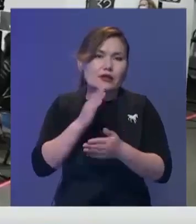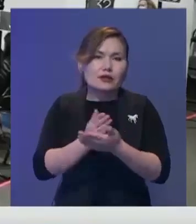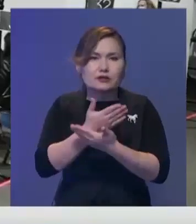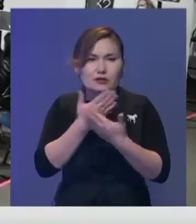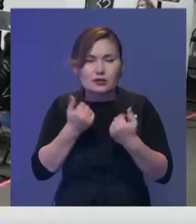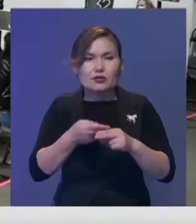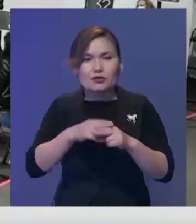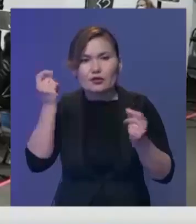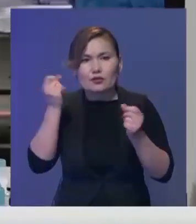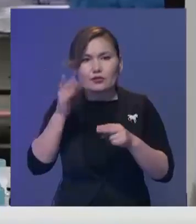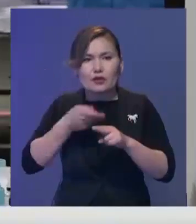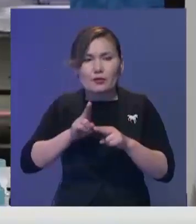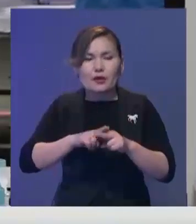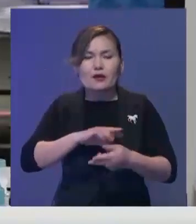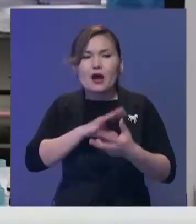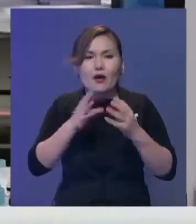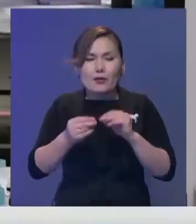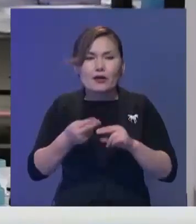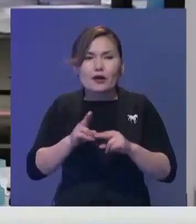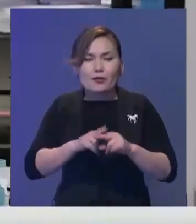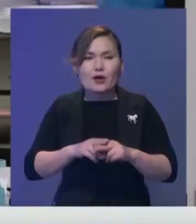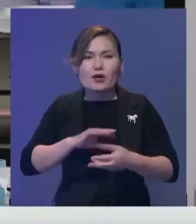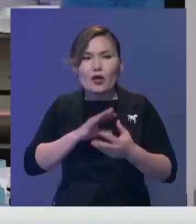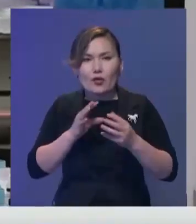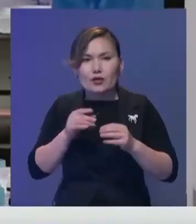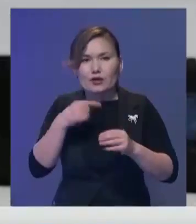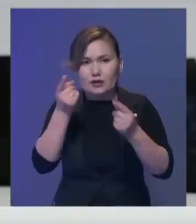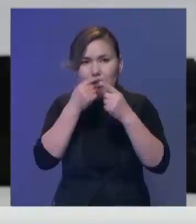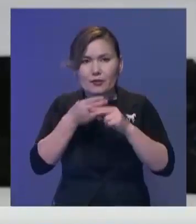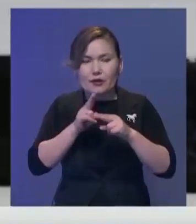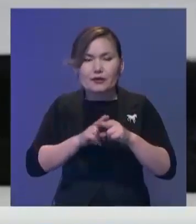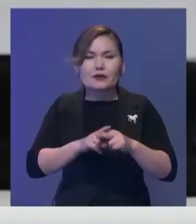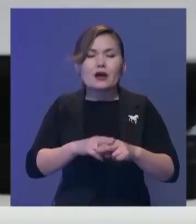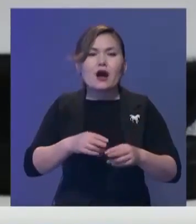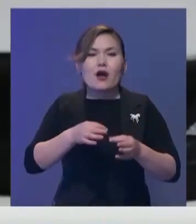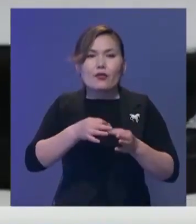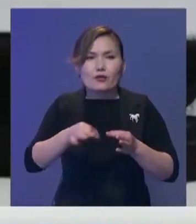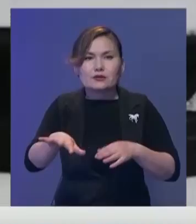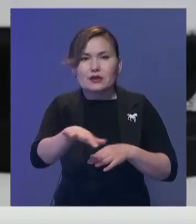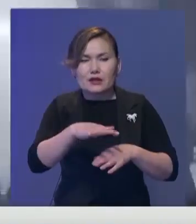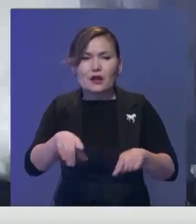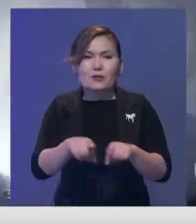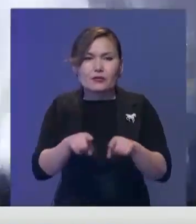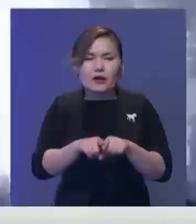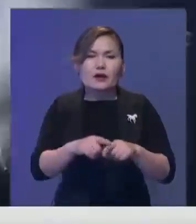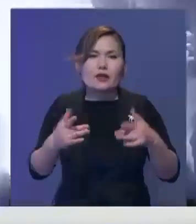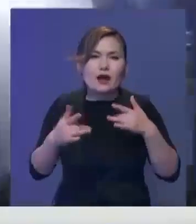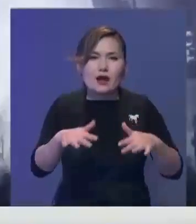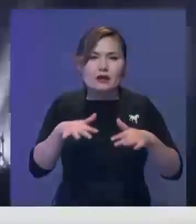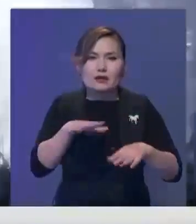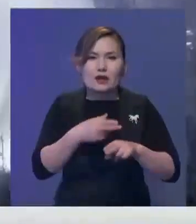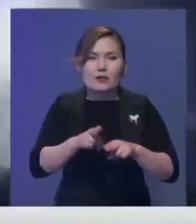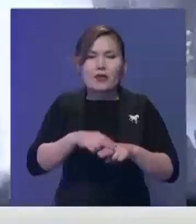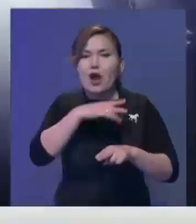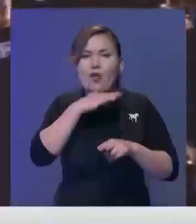салыстырады. Тек осы даң кейін тәжірбенің қордыңдысы жареланады. Бұған дейін Нидерландда да ұқса шара қолға алынған еп, мұнда